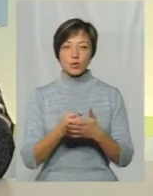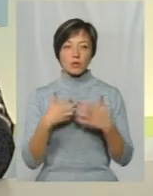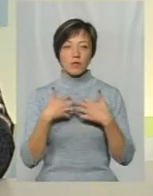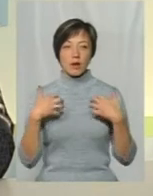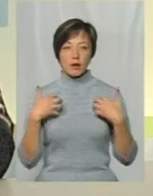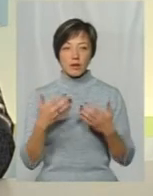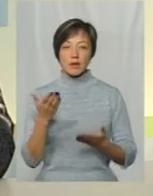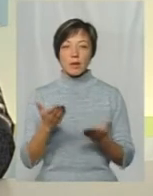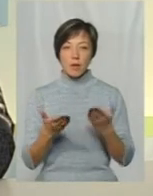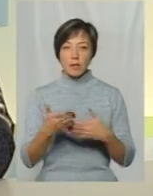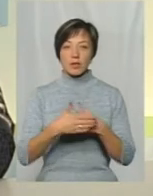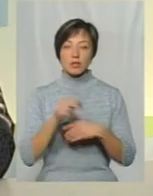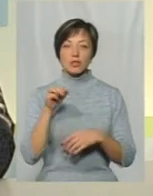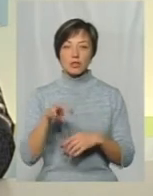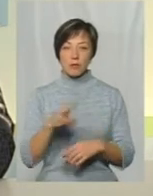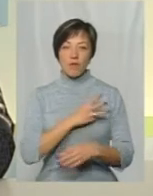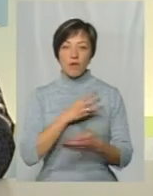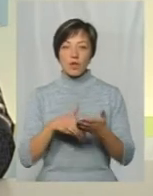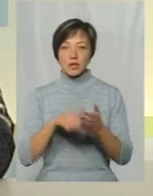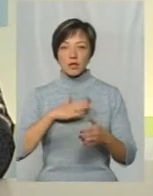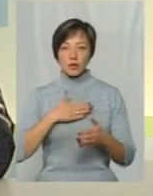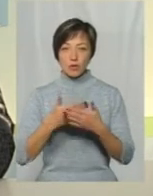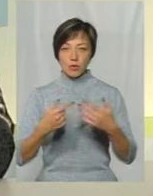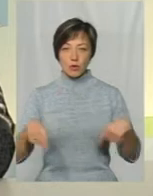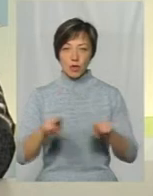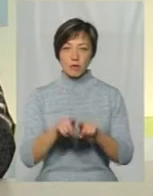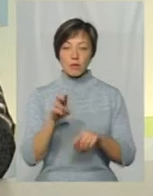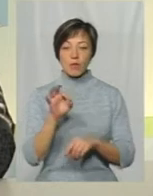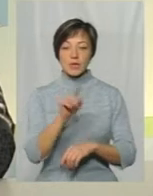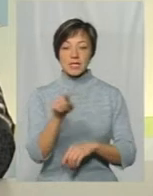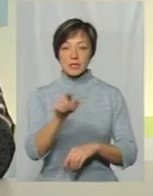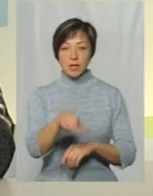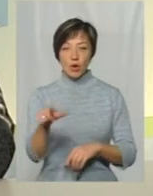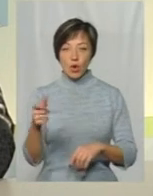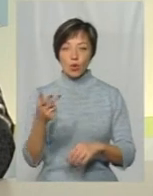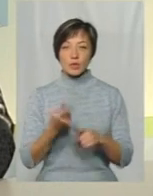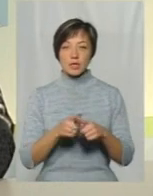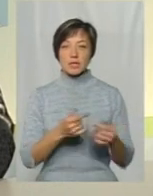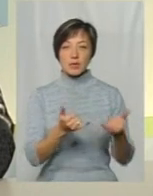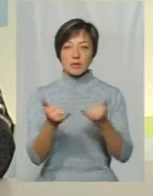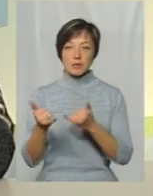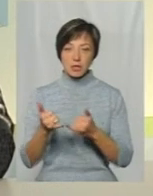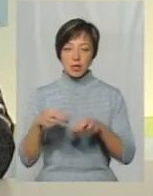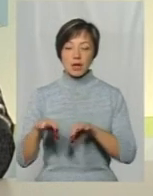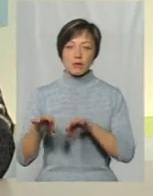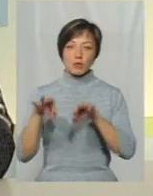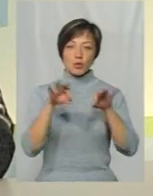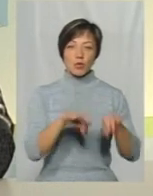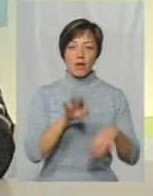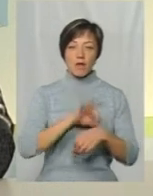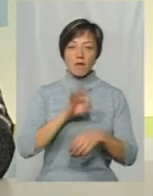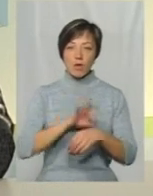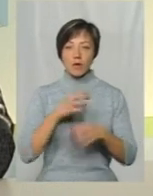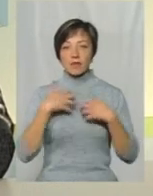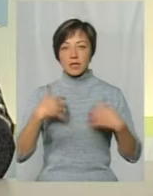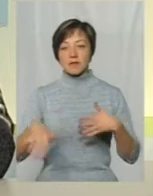Напевно, навіть ближче, ніж волонтери нашої громадської організації Тому що саме ці люди забезпечують транспортування хворих тварин,